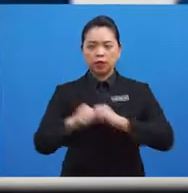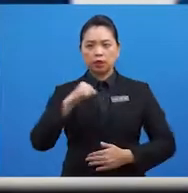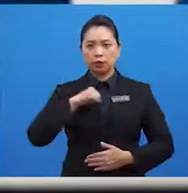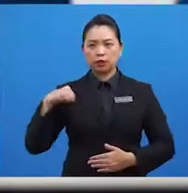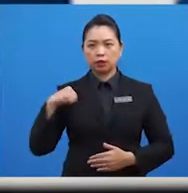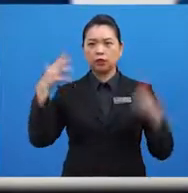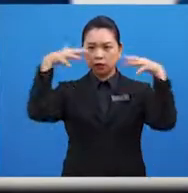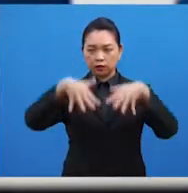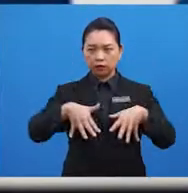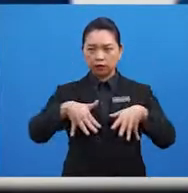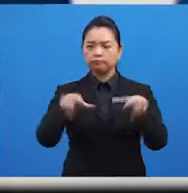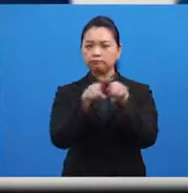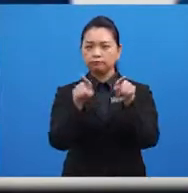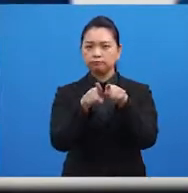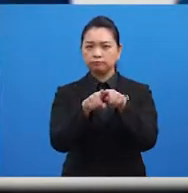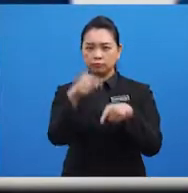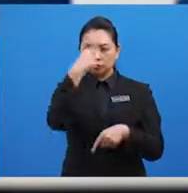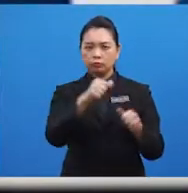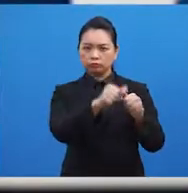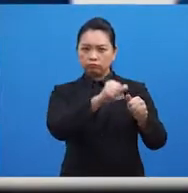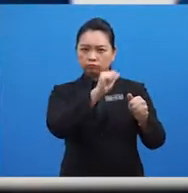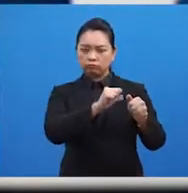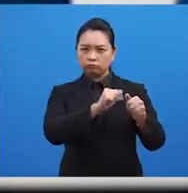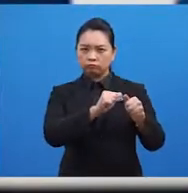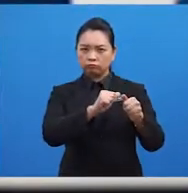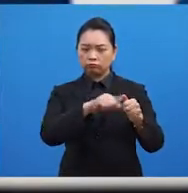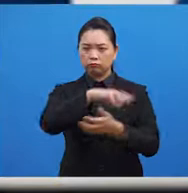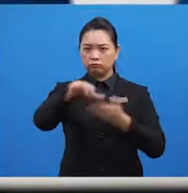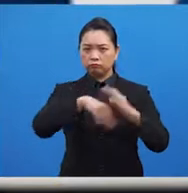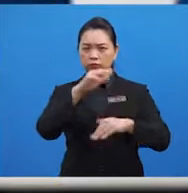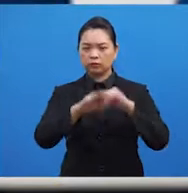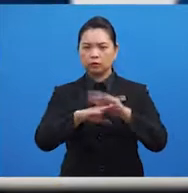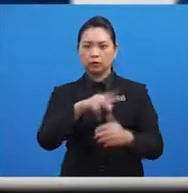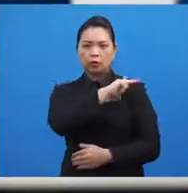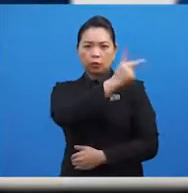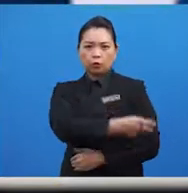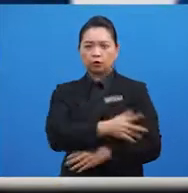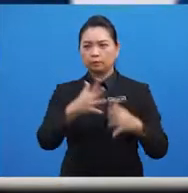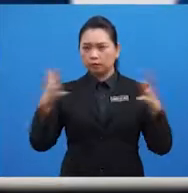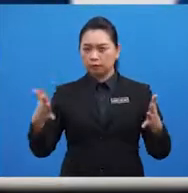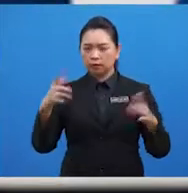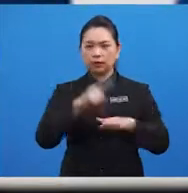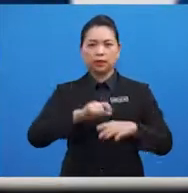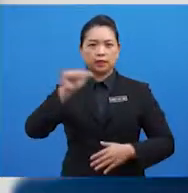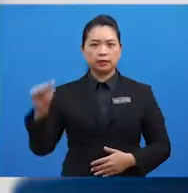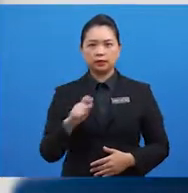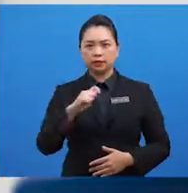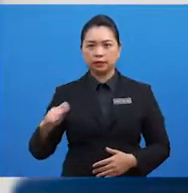bersepakat untuk mengelakkan campur tangan kuasa besar di Asia Tenggara.